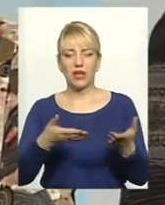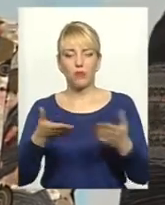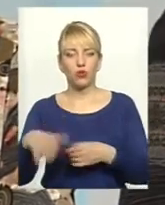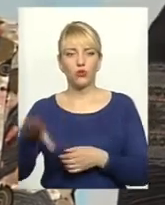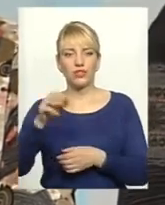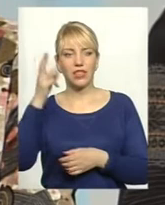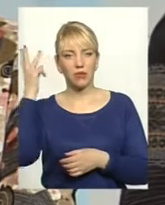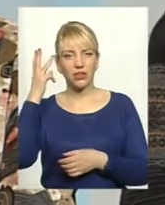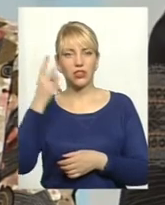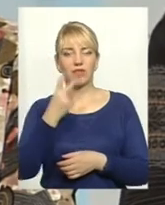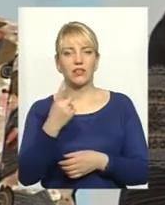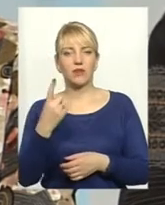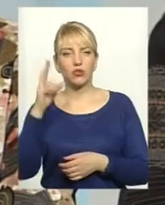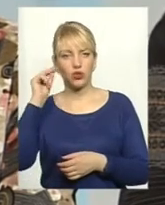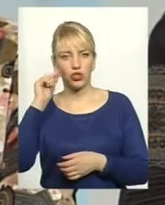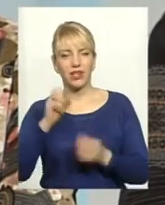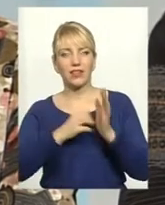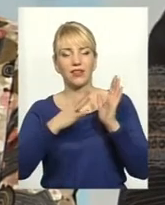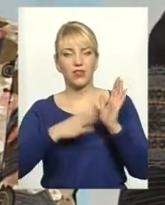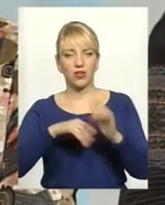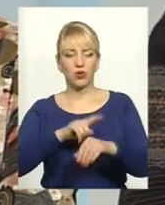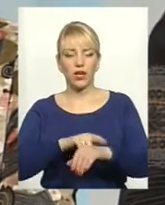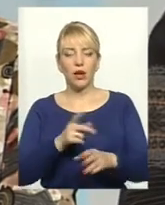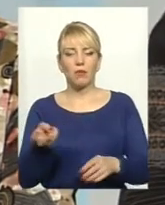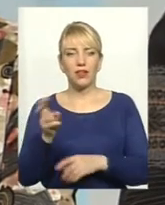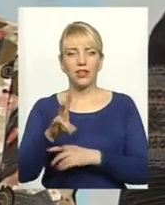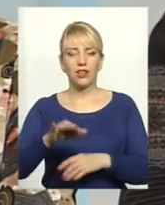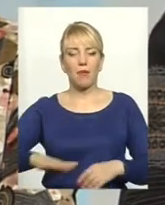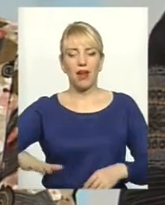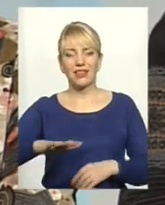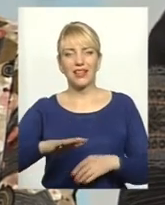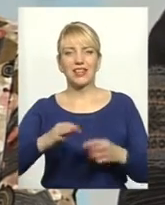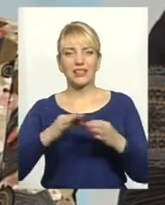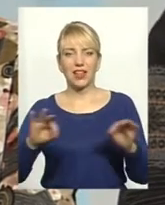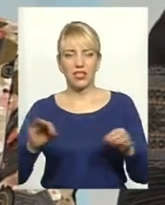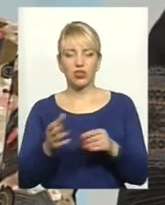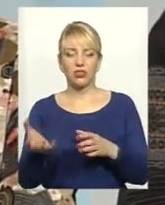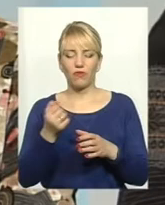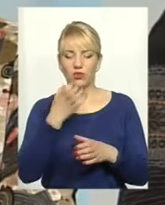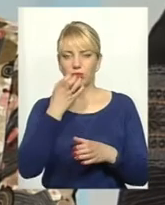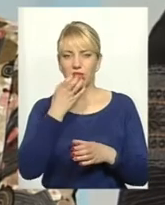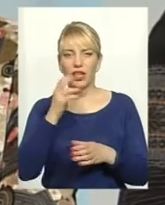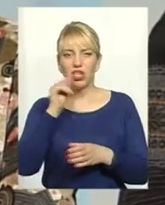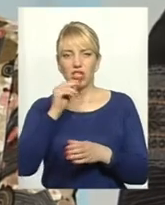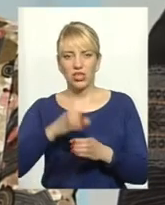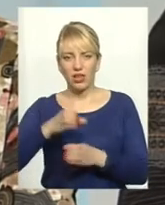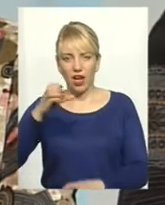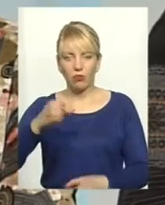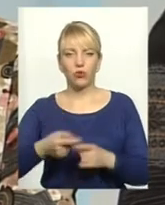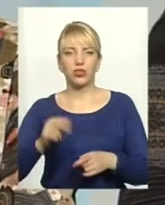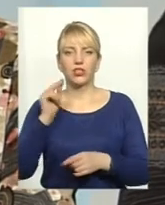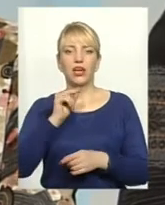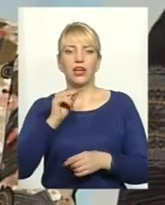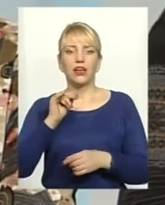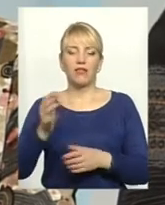21 числа на 19-ту годину прийти на Майдан Незалежності, візьміть термоси, візьміть теплу одежу, прийдіть, поспілкуємося,